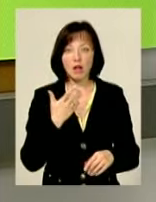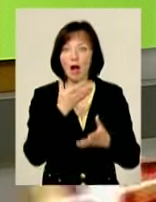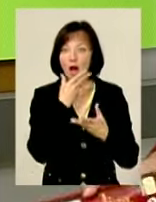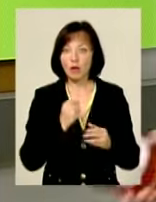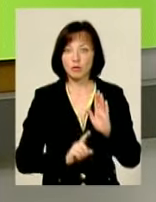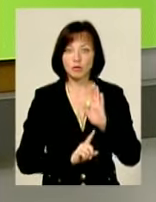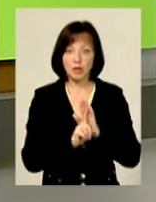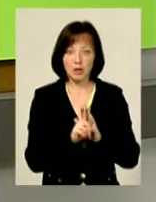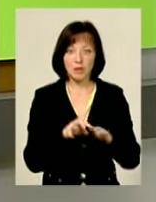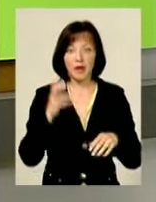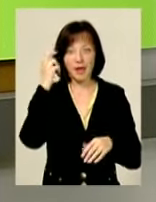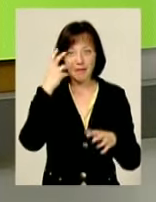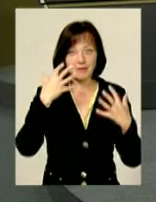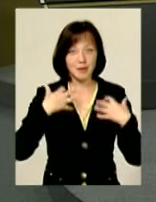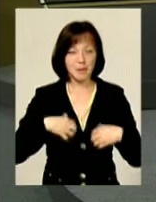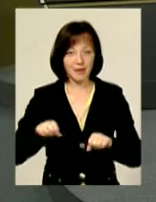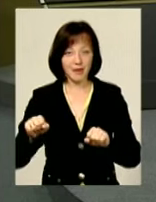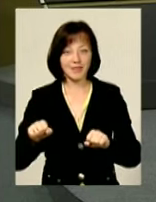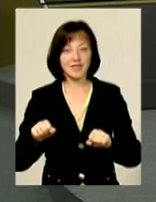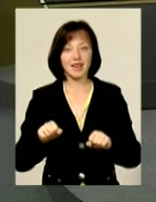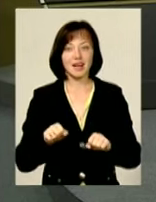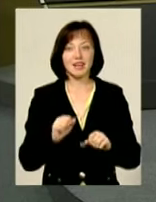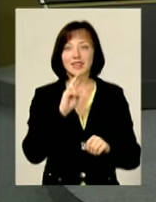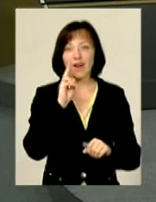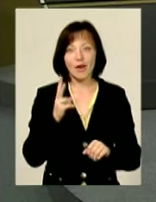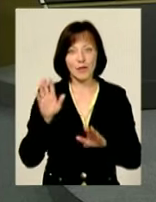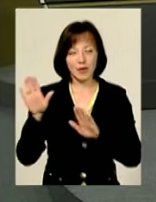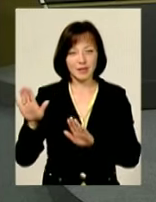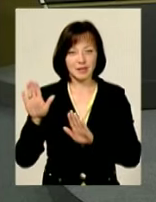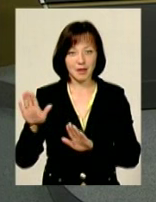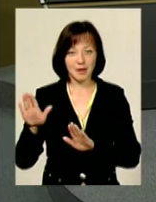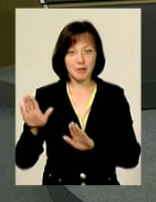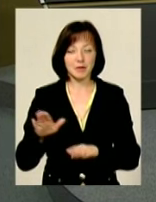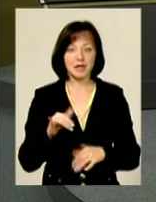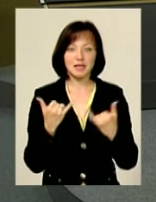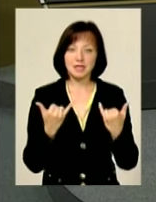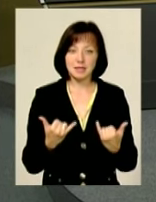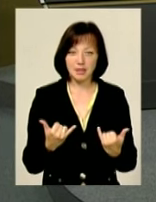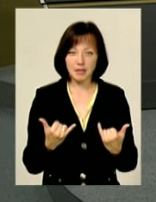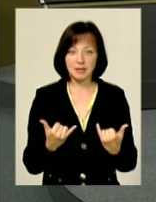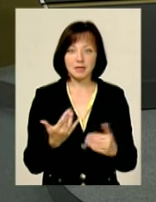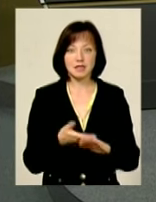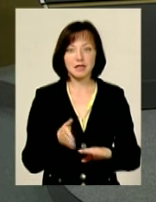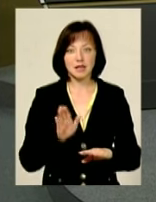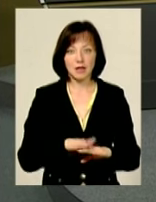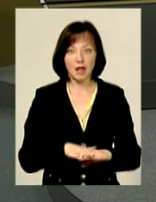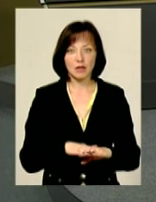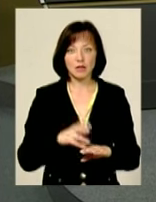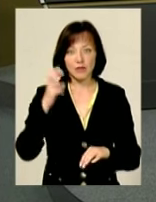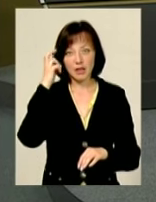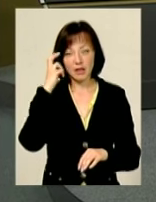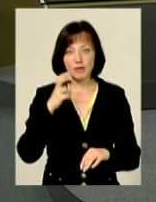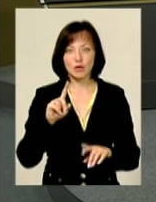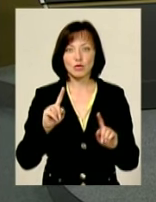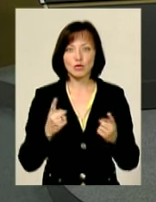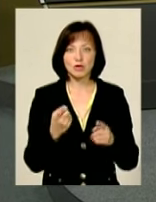проводити, Київ знову його забрав. Протримався він всього лише два роки. І зараз складно дуже в столиці, тому що